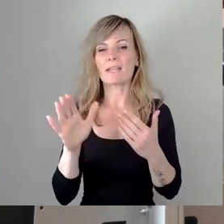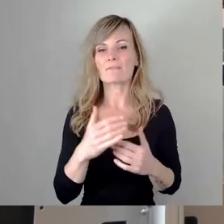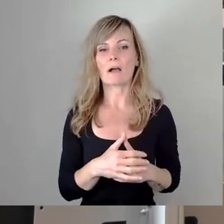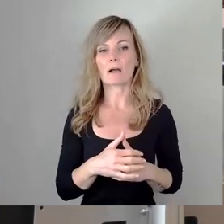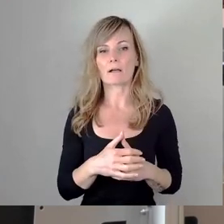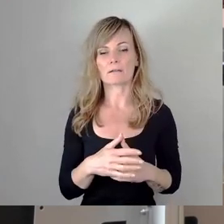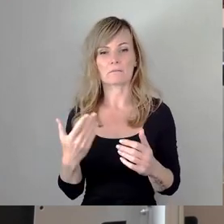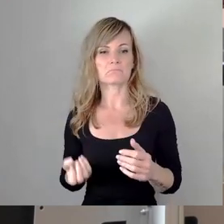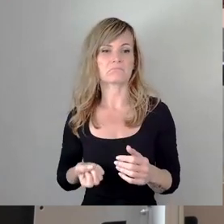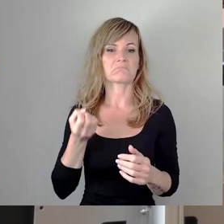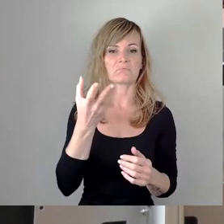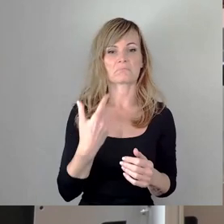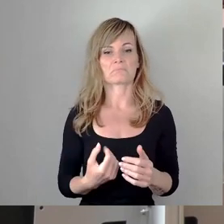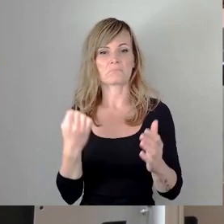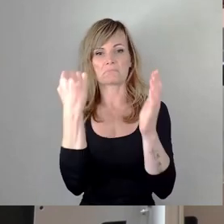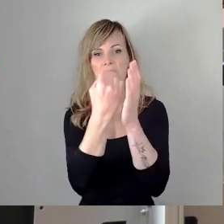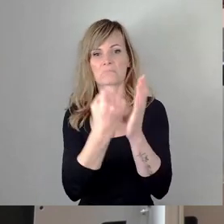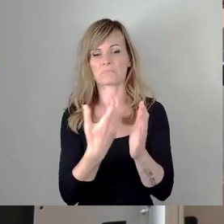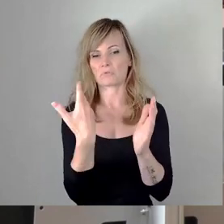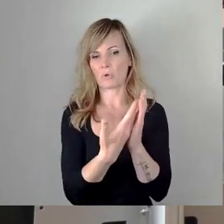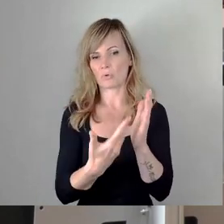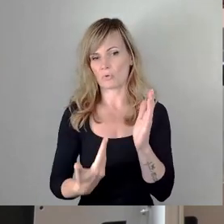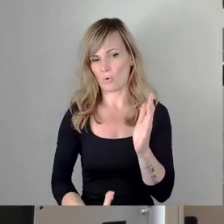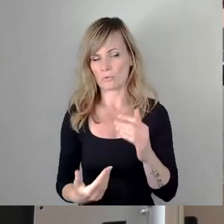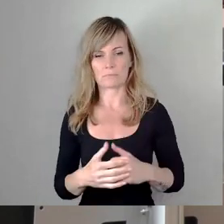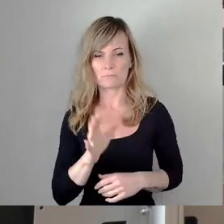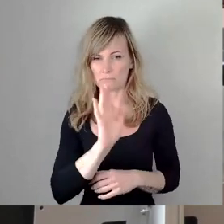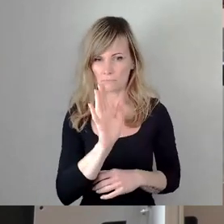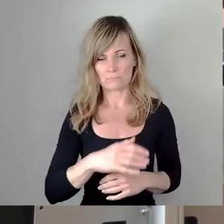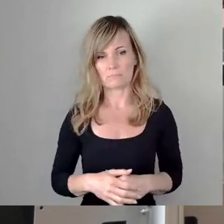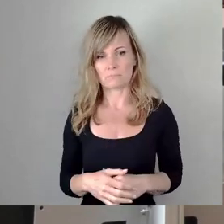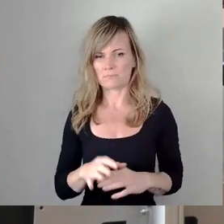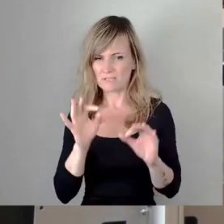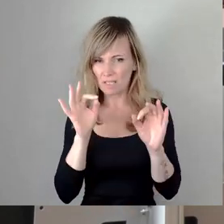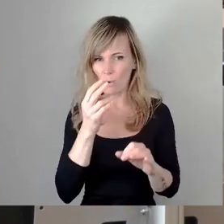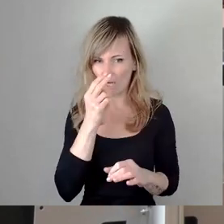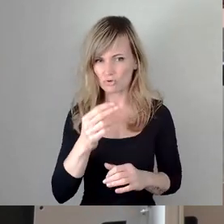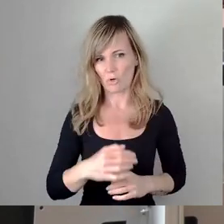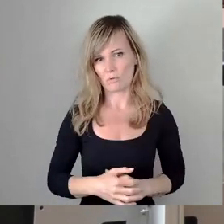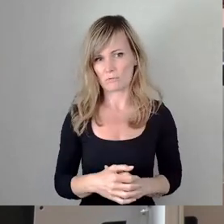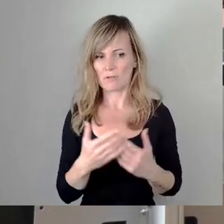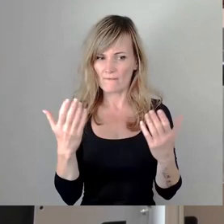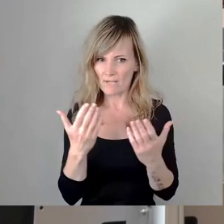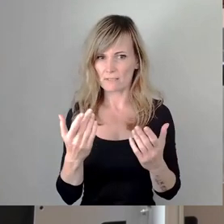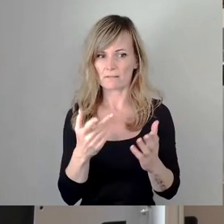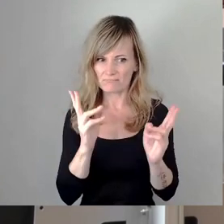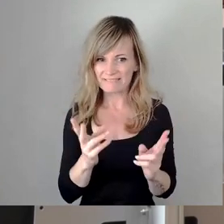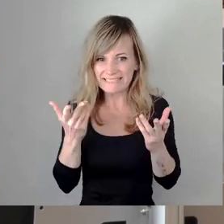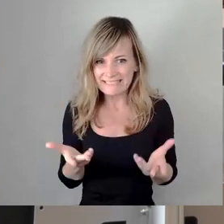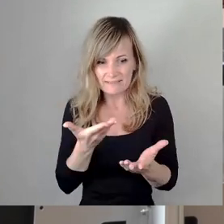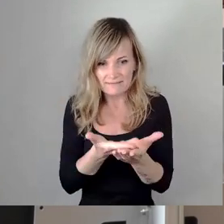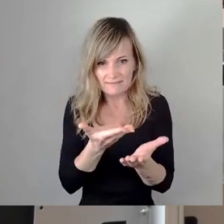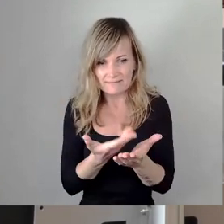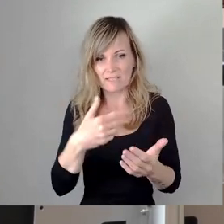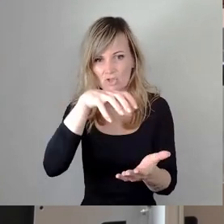herausblasen in die Stadt, sondern sehr genau sich das anschauen, was uns hier durch die Stadtverwaltung